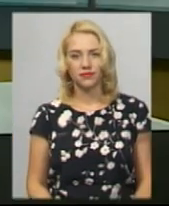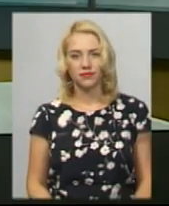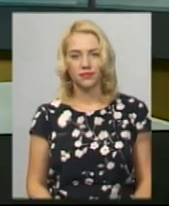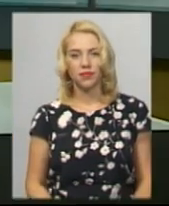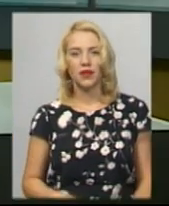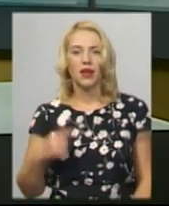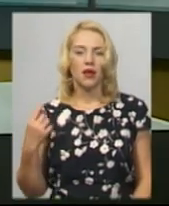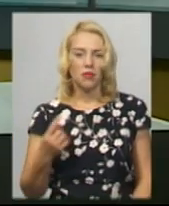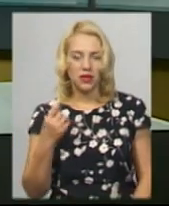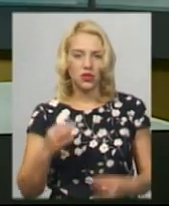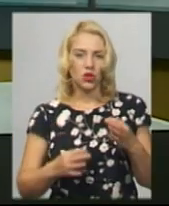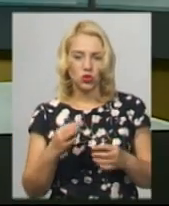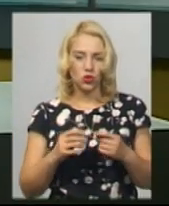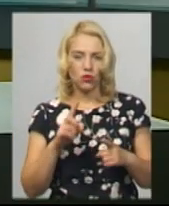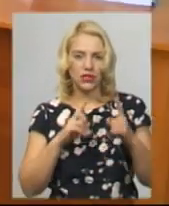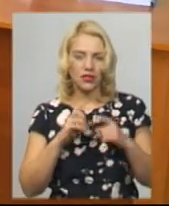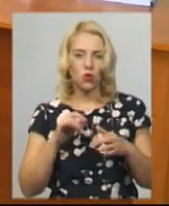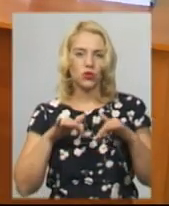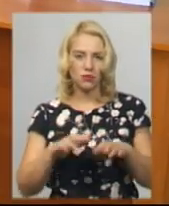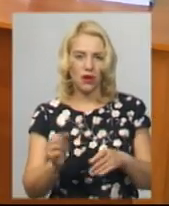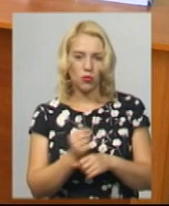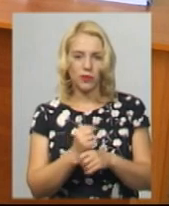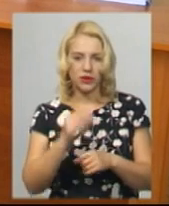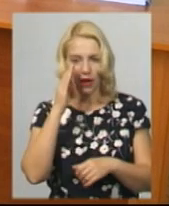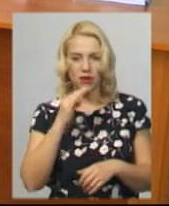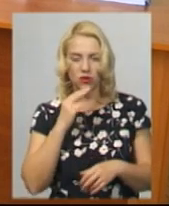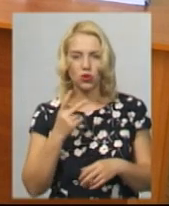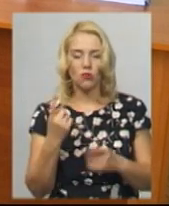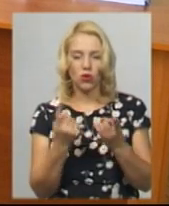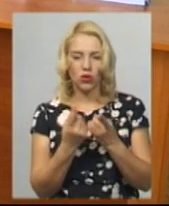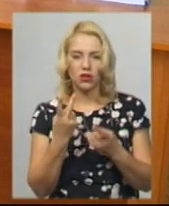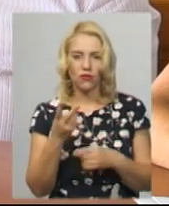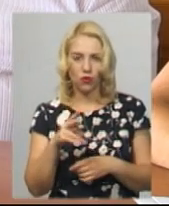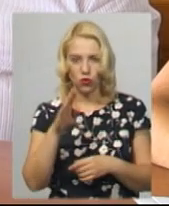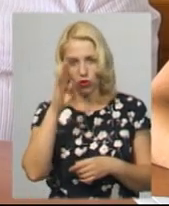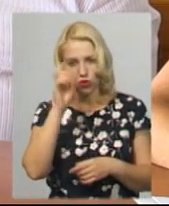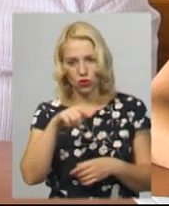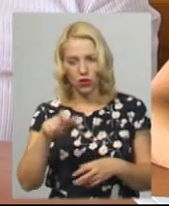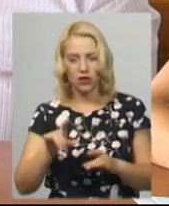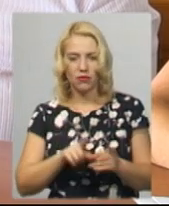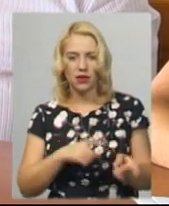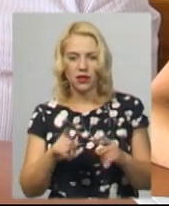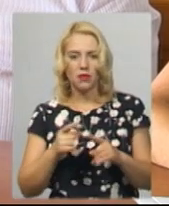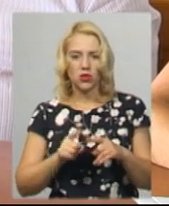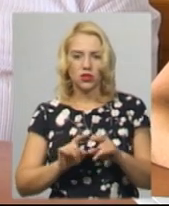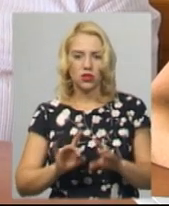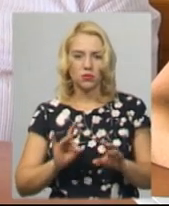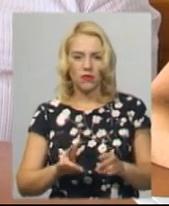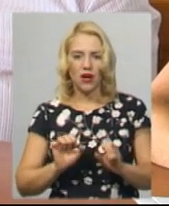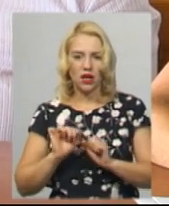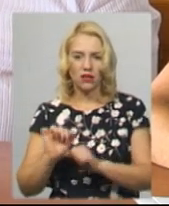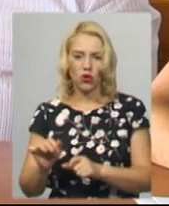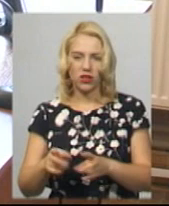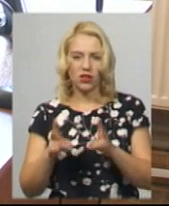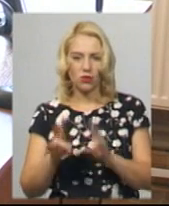Перше судове засідання у справі побиття батьком однокласника двох школярів перенесли. Про це розповів адвокат одного з травмованих Мілада